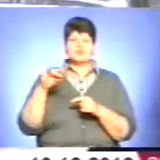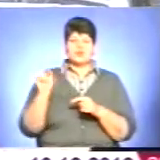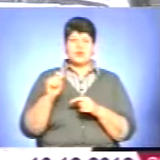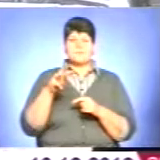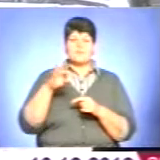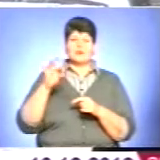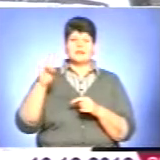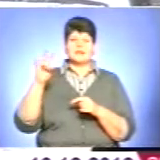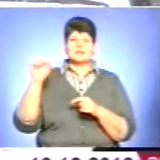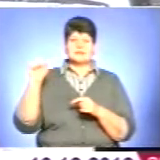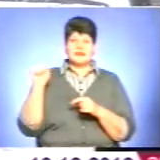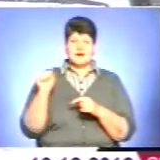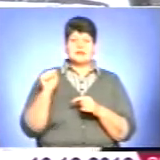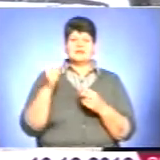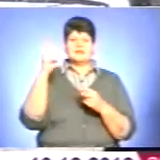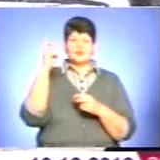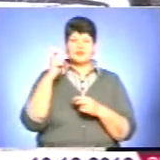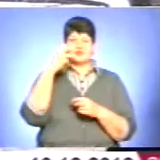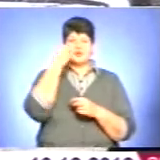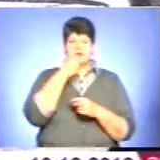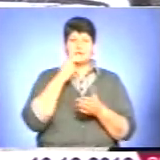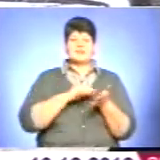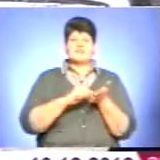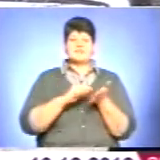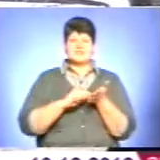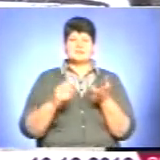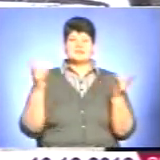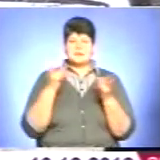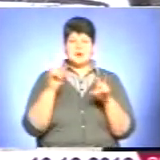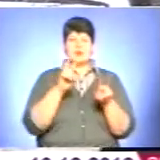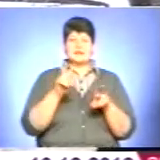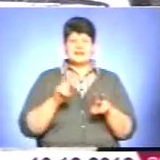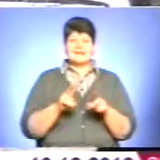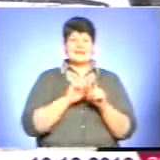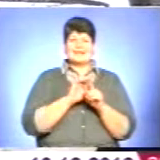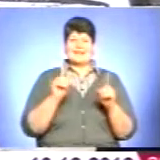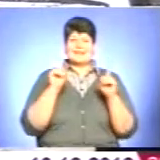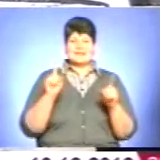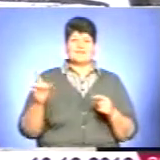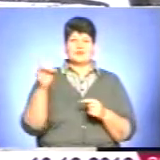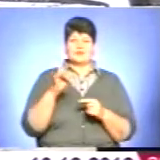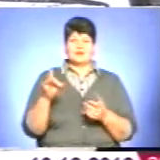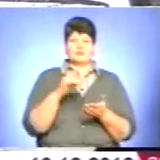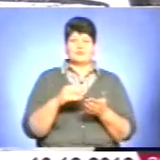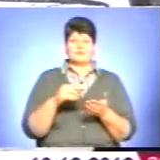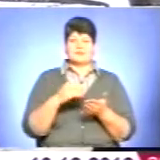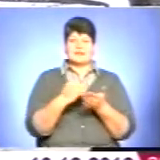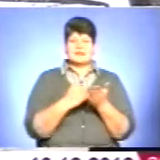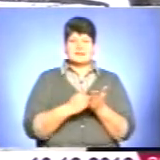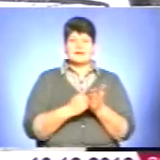300-ліття якого ми сьогодні відзначаємо, слід розглядати не тільки в регіональному контексті, а в контексті